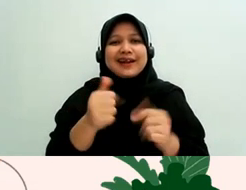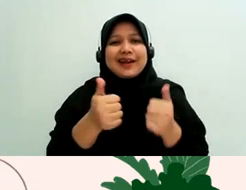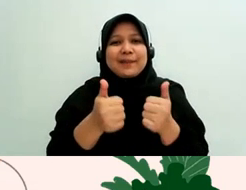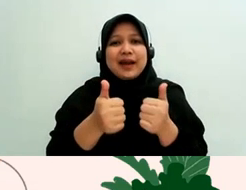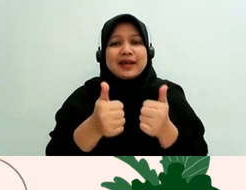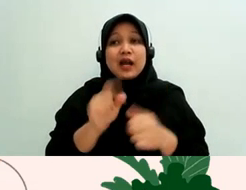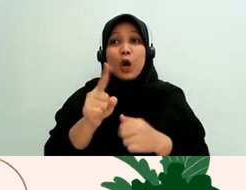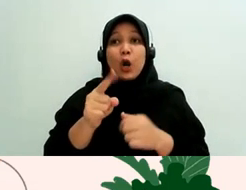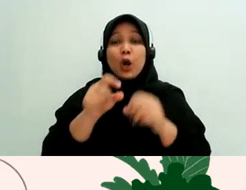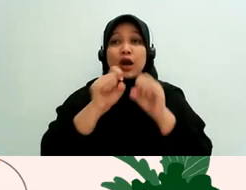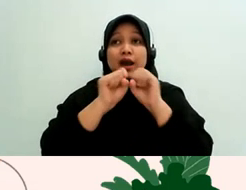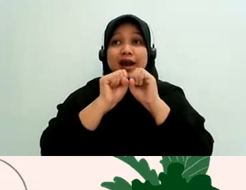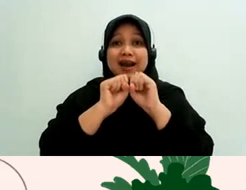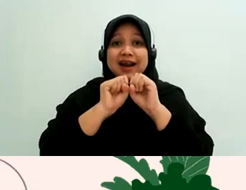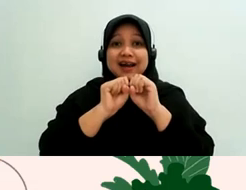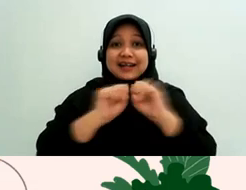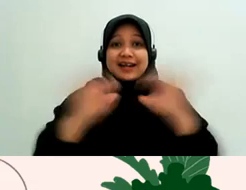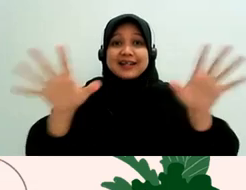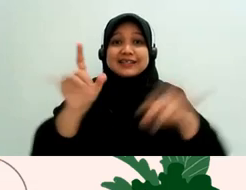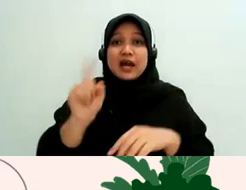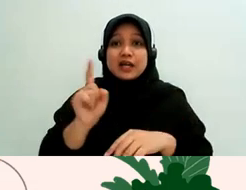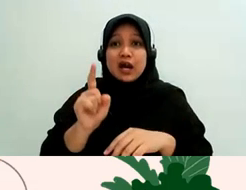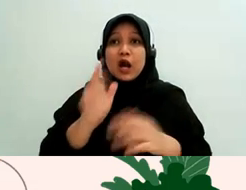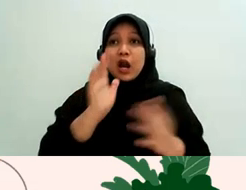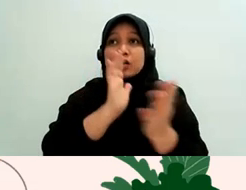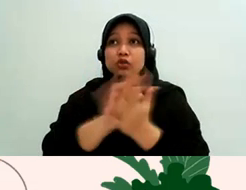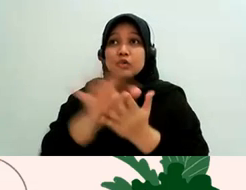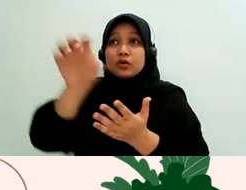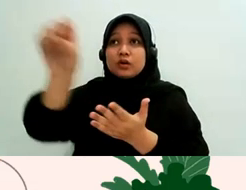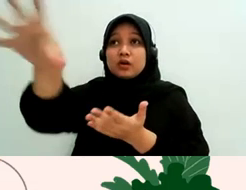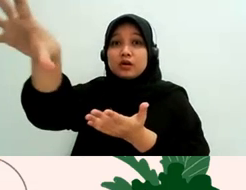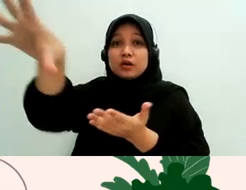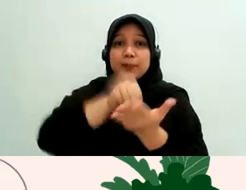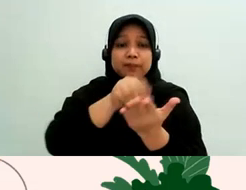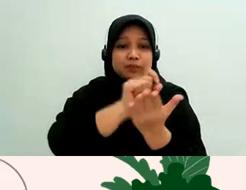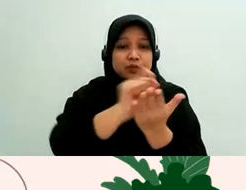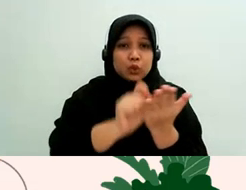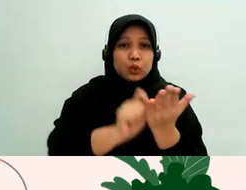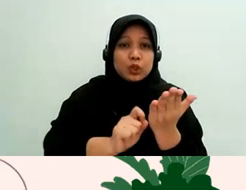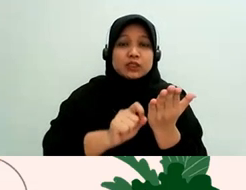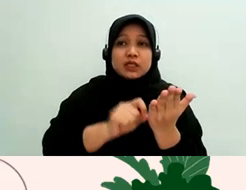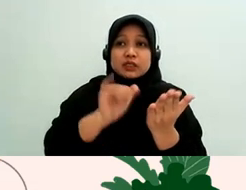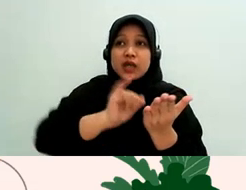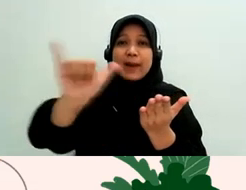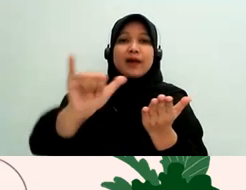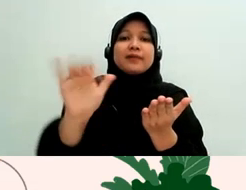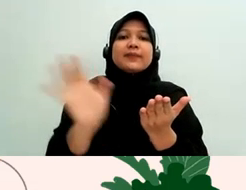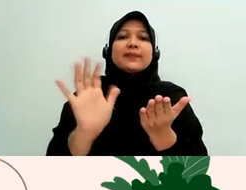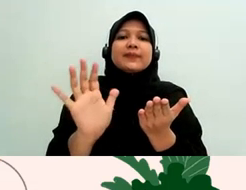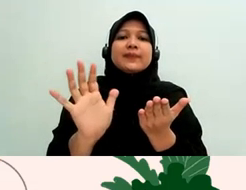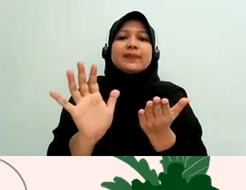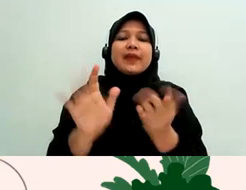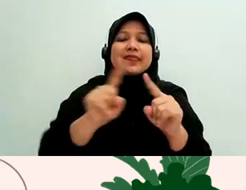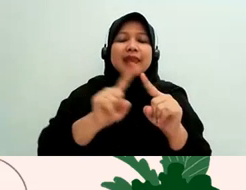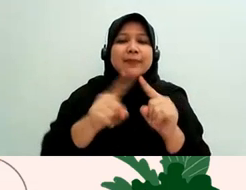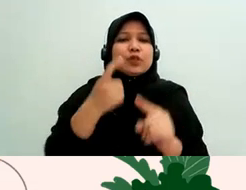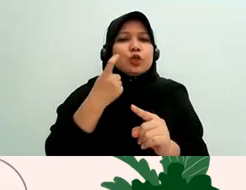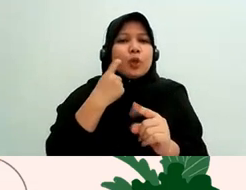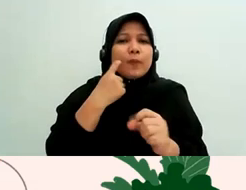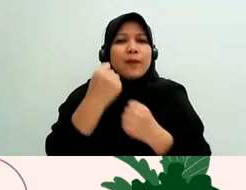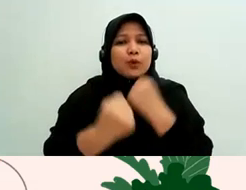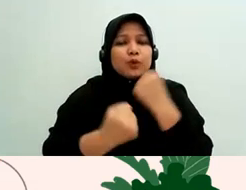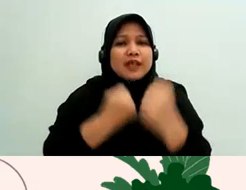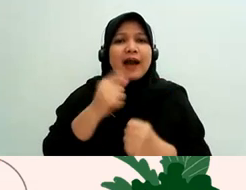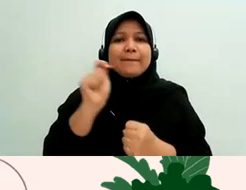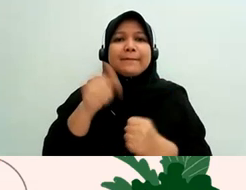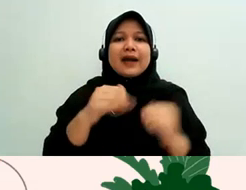menuliskannya enggak plek-plekan seperti rilisnya rilis yang diterima gitu tapi apa namanya berusaha menerapkan